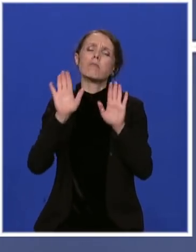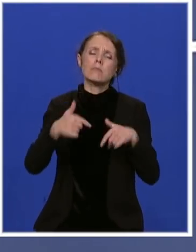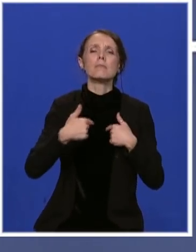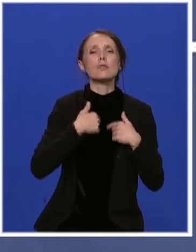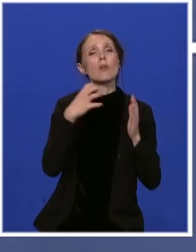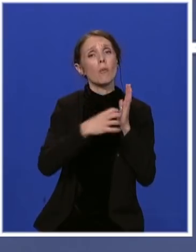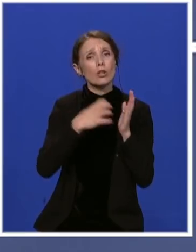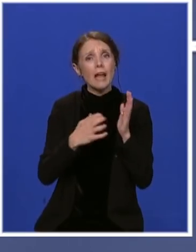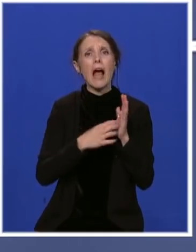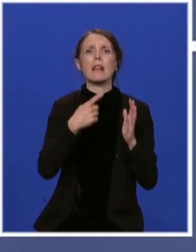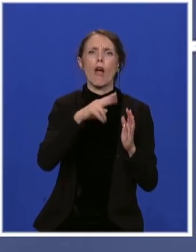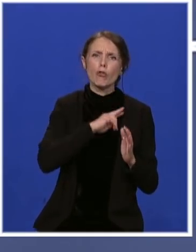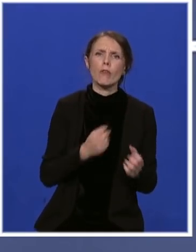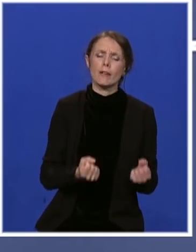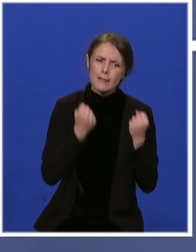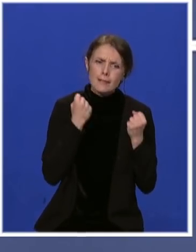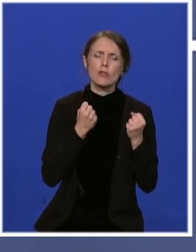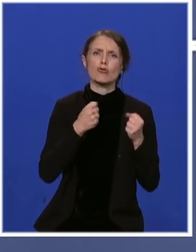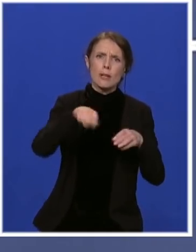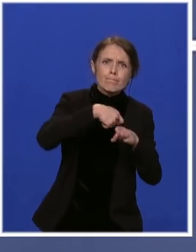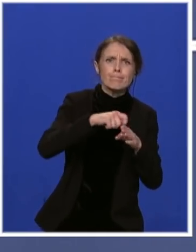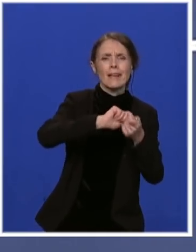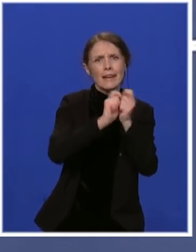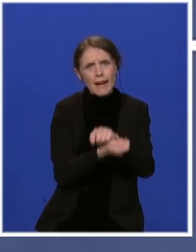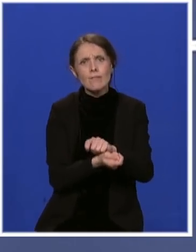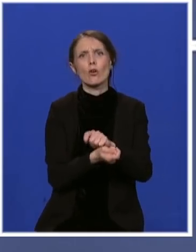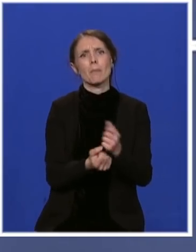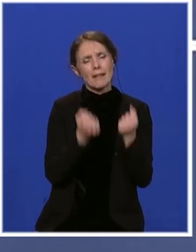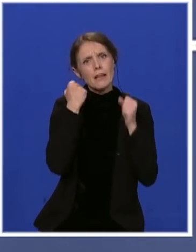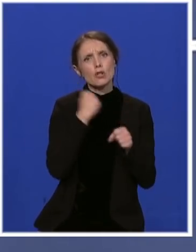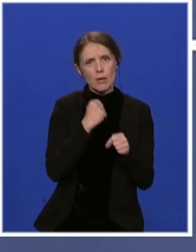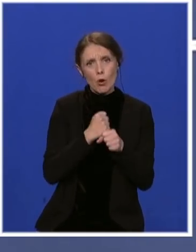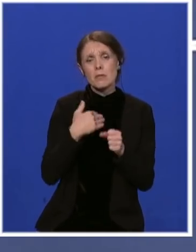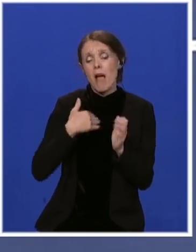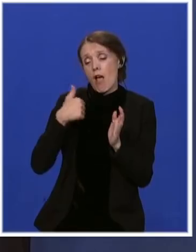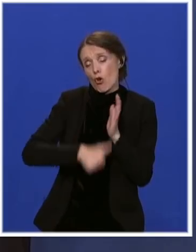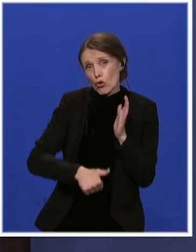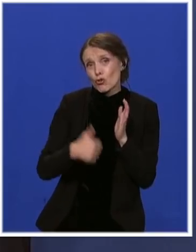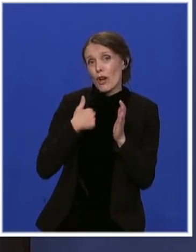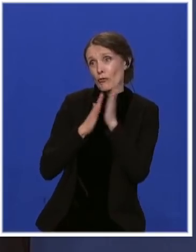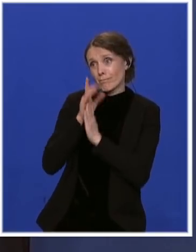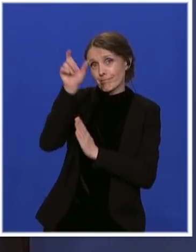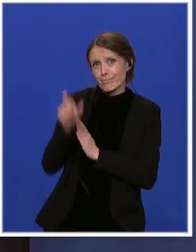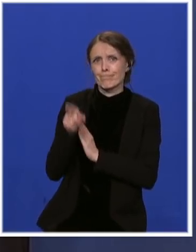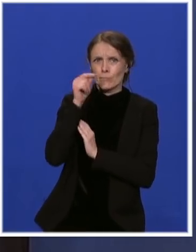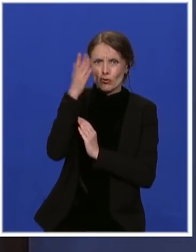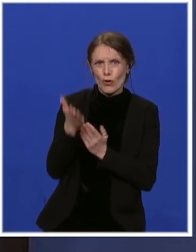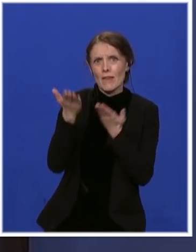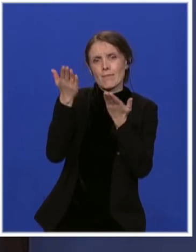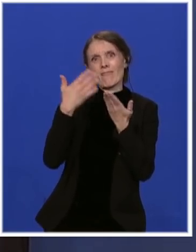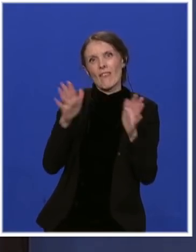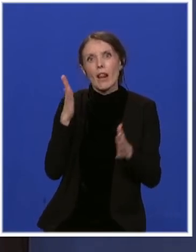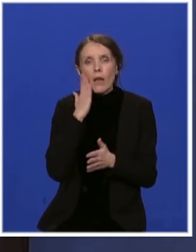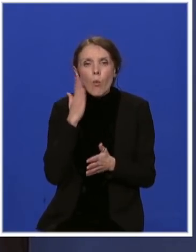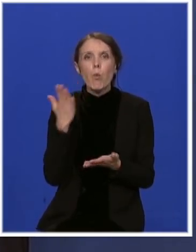odgovornim reformama, teškim i napornim poslom i radom, ali vas još jedan put molim kao čovjeka od velikog ugleda i ogromnog poverenja koju uživate